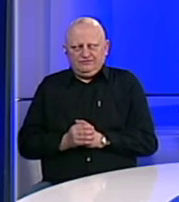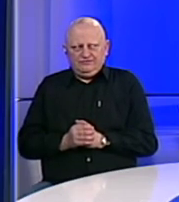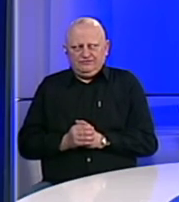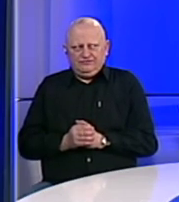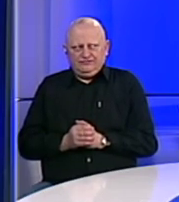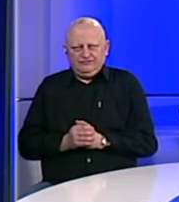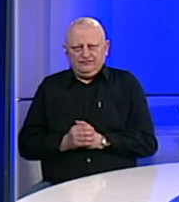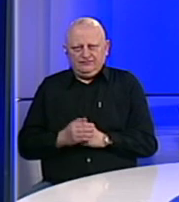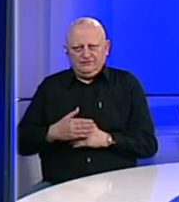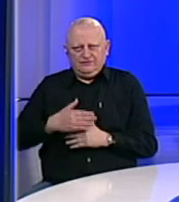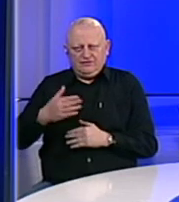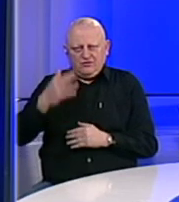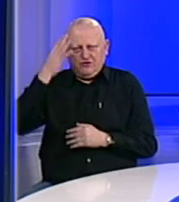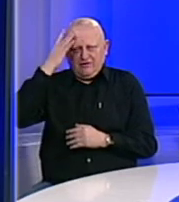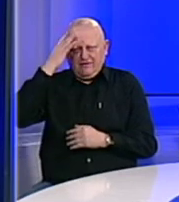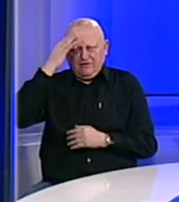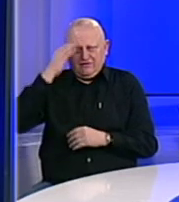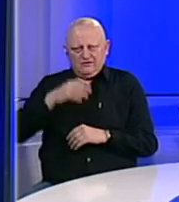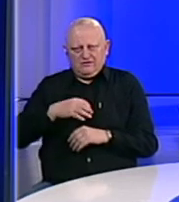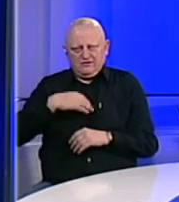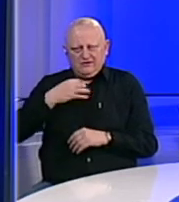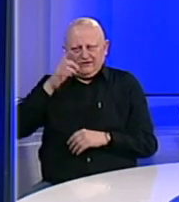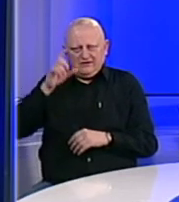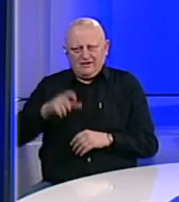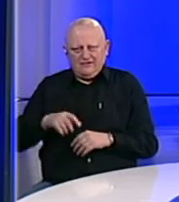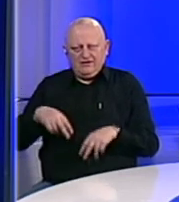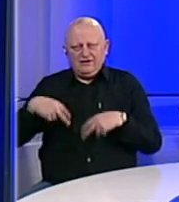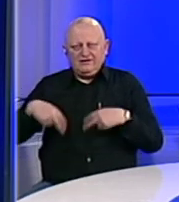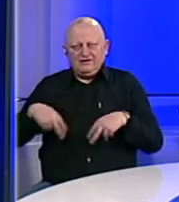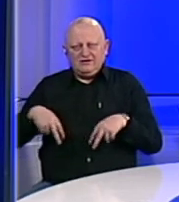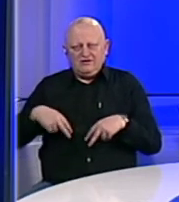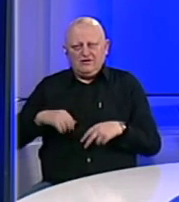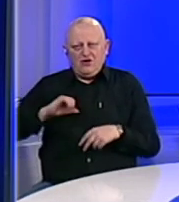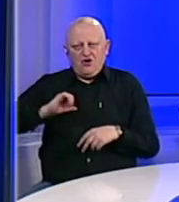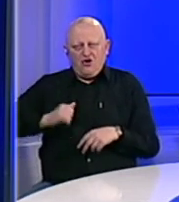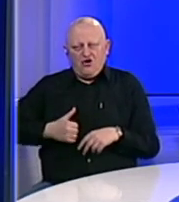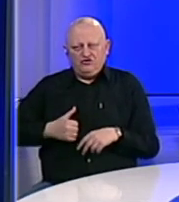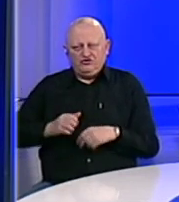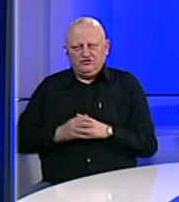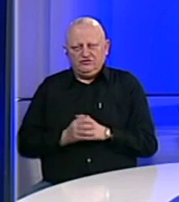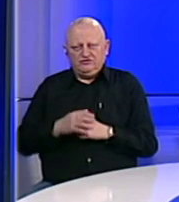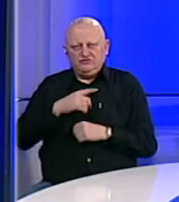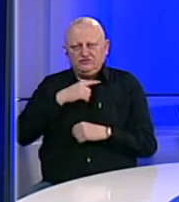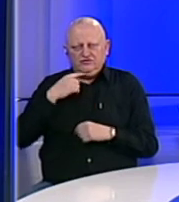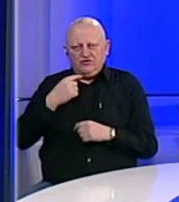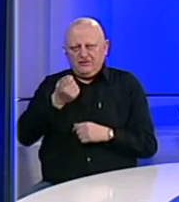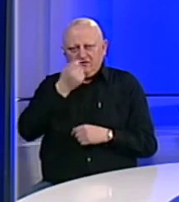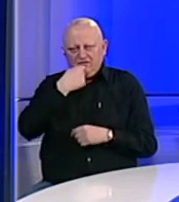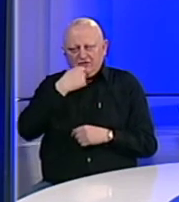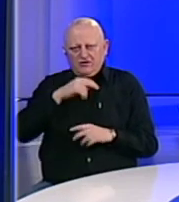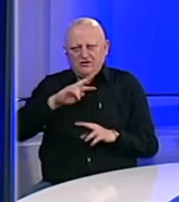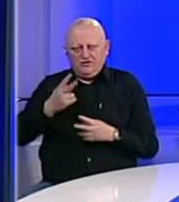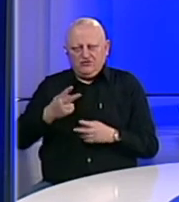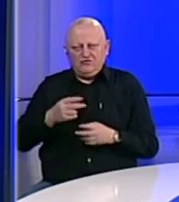Pored brige za zdravlje većina nas strahuje hoće li biti dovoljno prehrambenih i